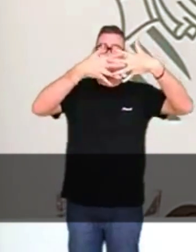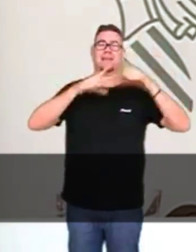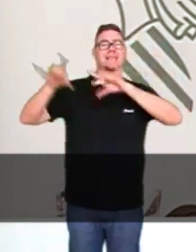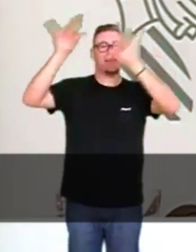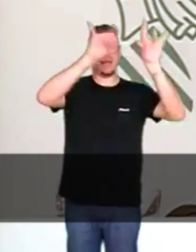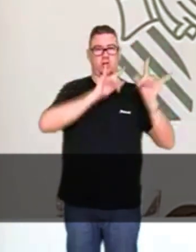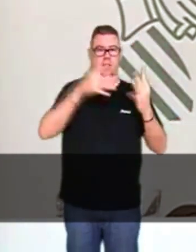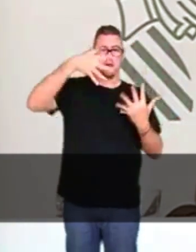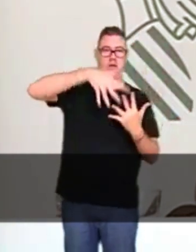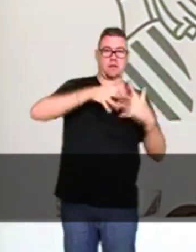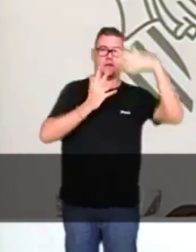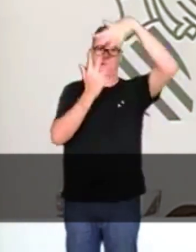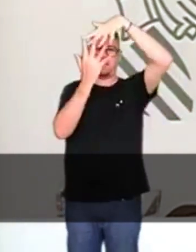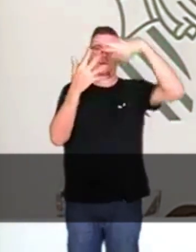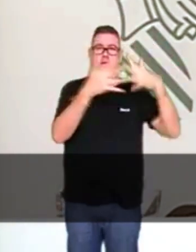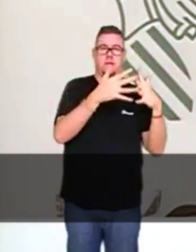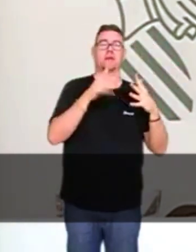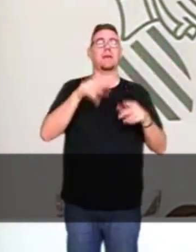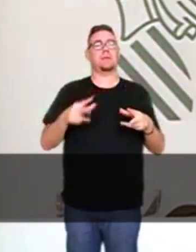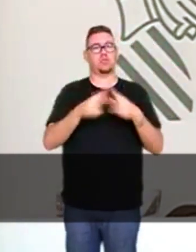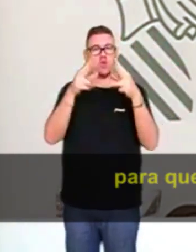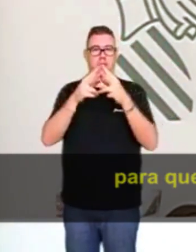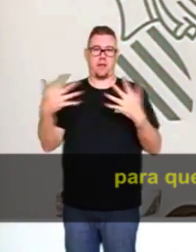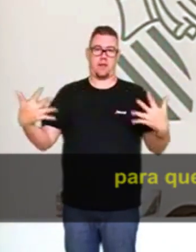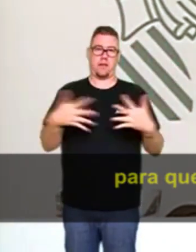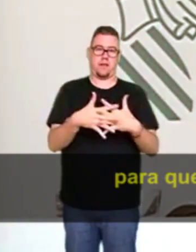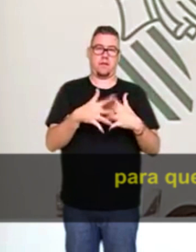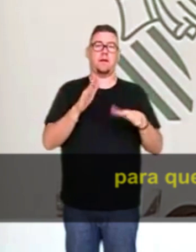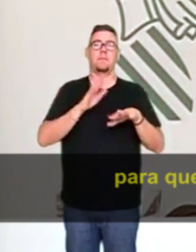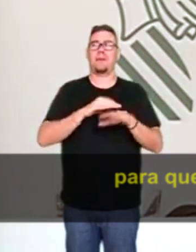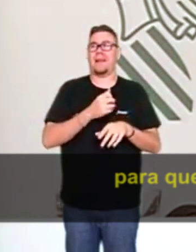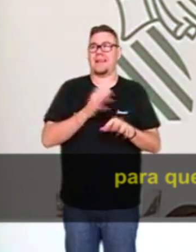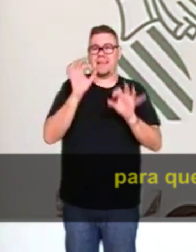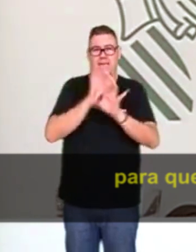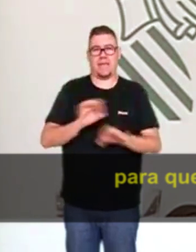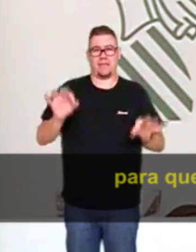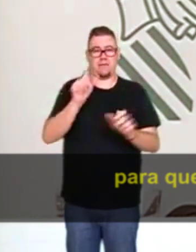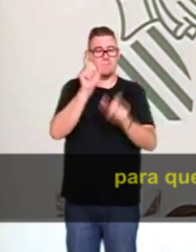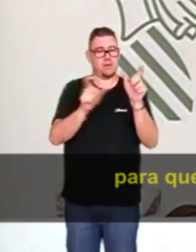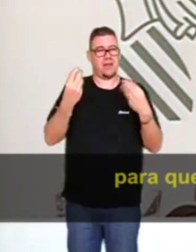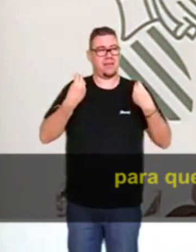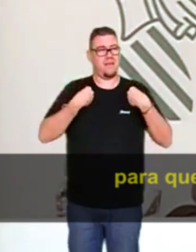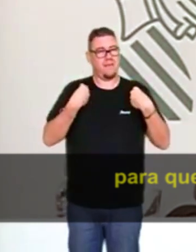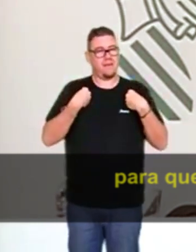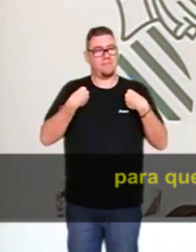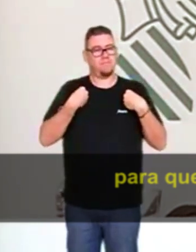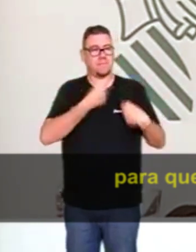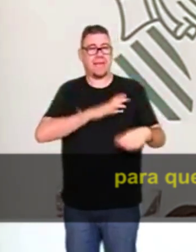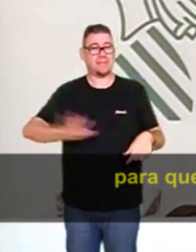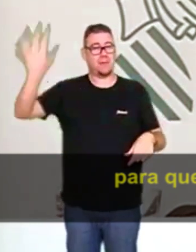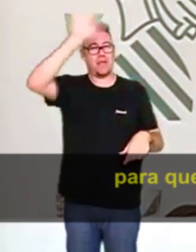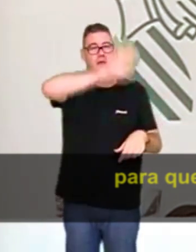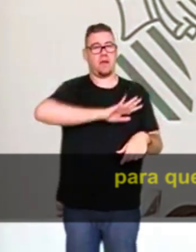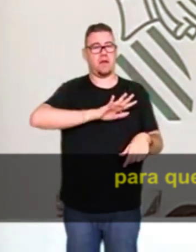territorial i de cohesió social, per a que cap persona que visca en Espanya